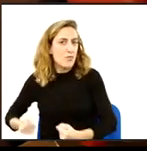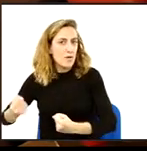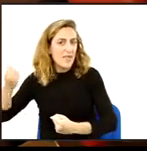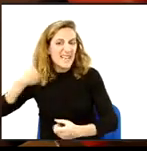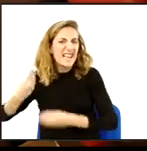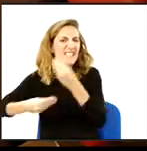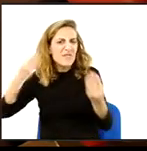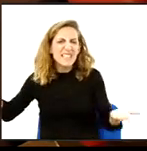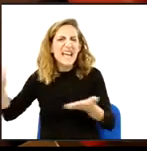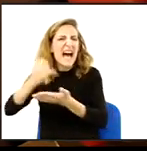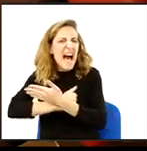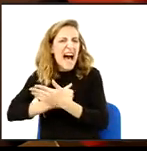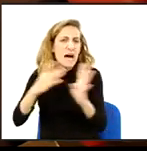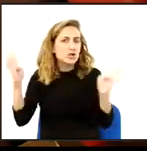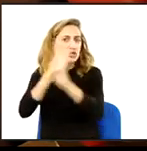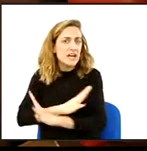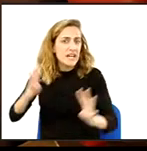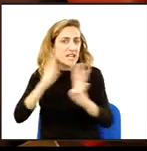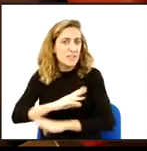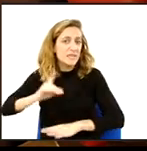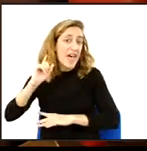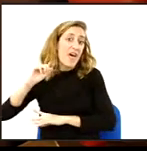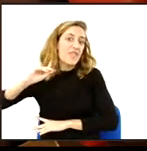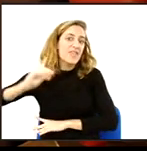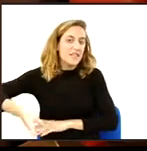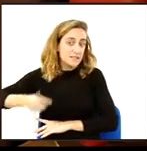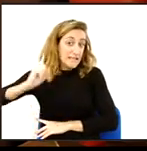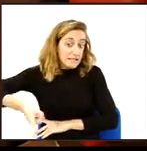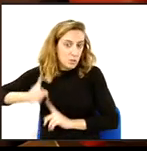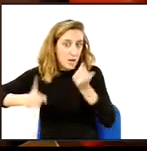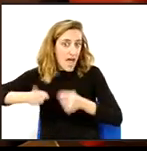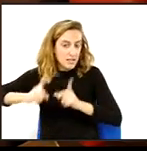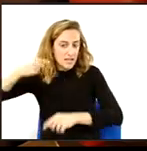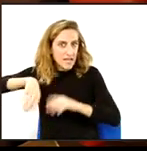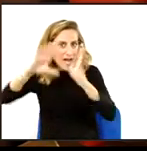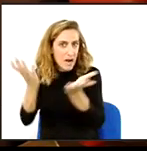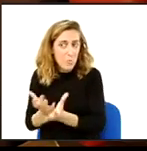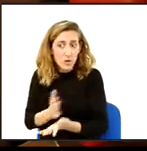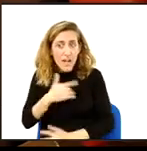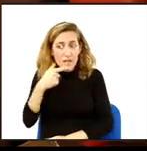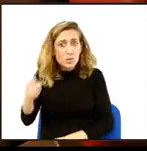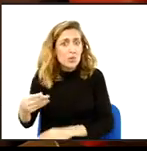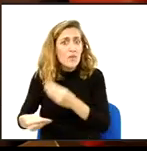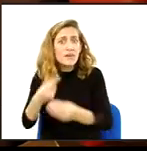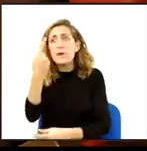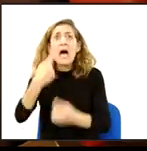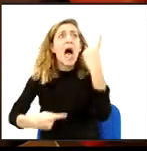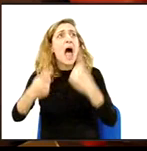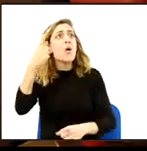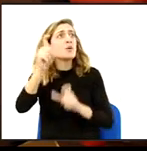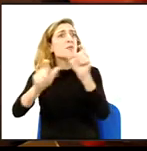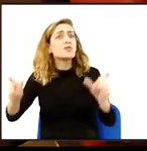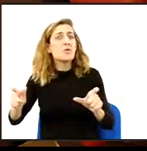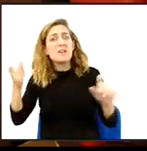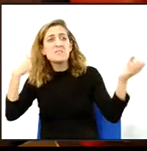territorials que hi al món. Cal advertir també que aquestes accions no són un fet aïllat comès per uns individus que actuen independentment,